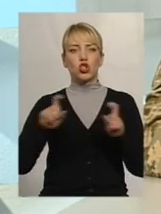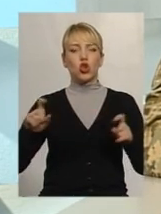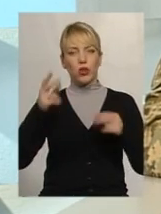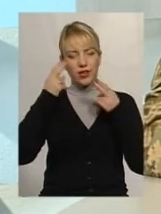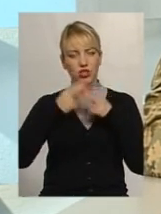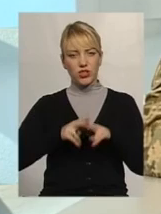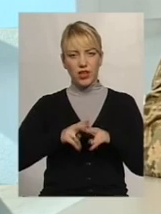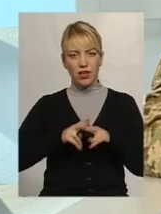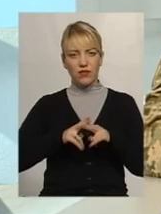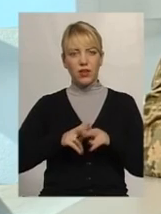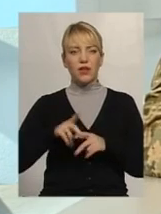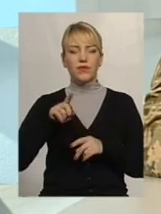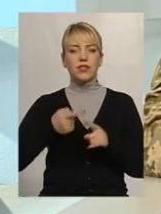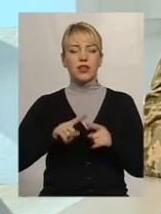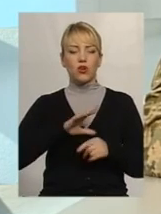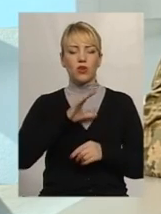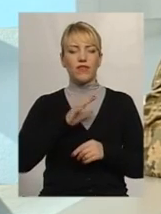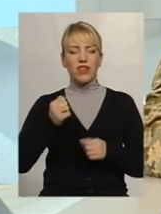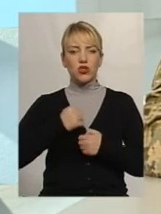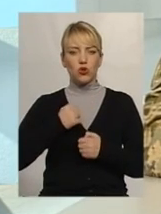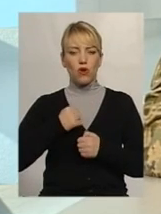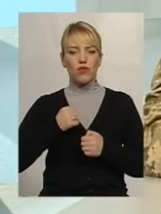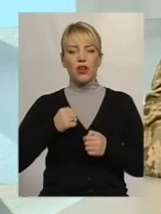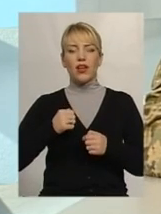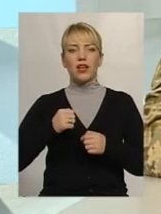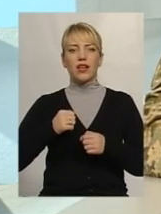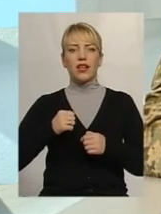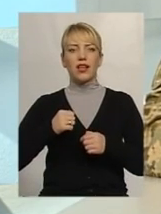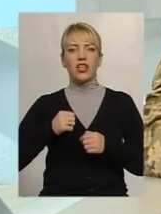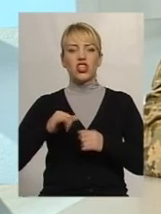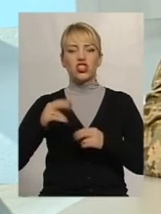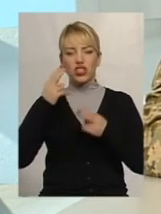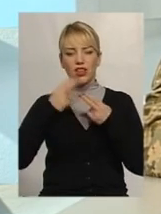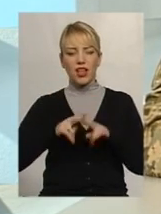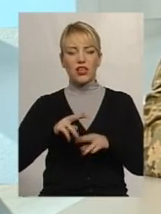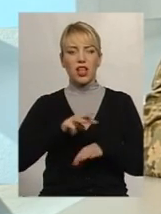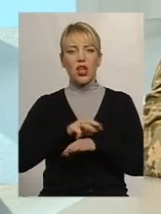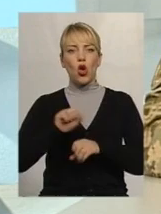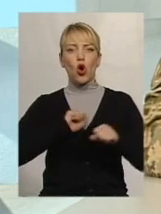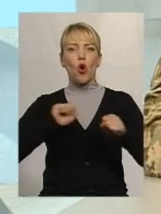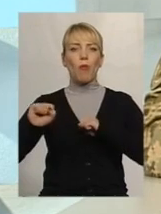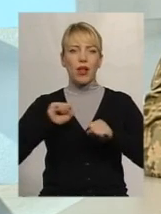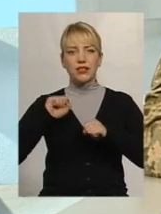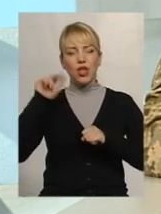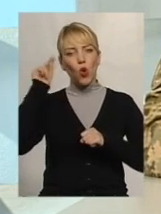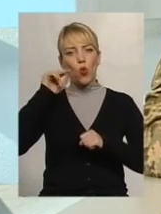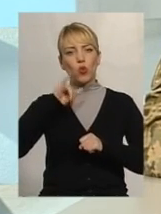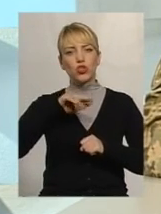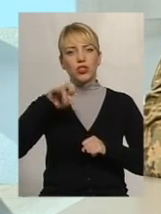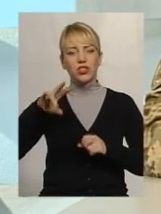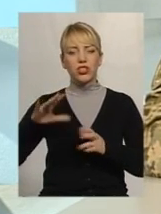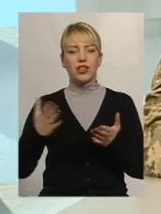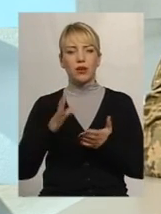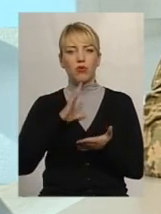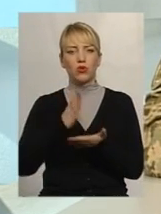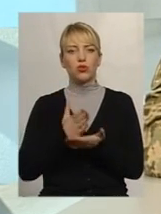колишнє військово-інженерне командне училище, яке було засновано в 1967 році і проіснувало в місті в Канеці